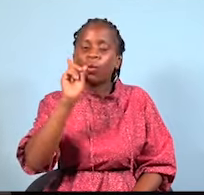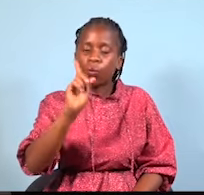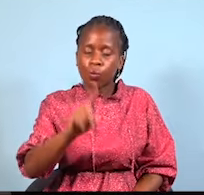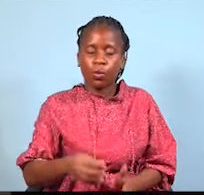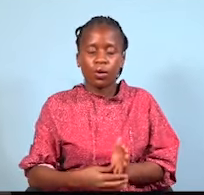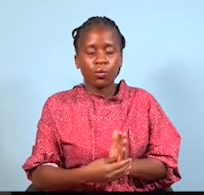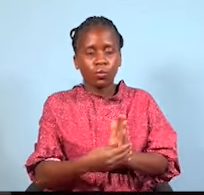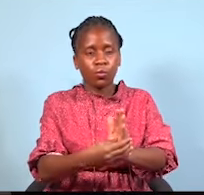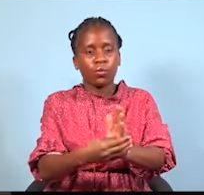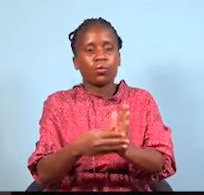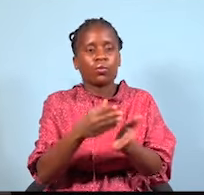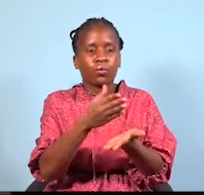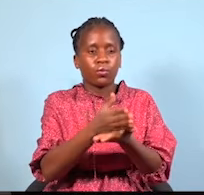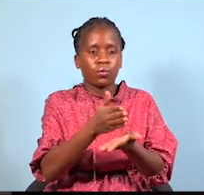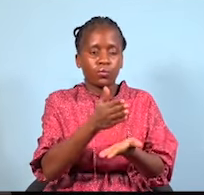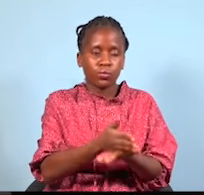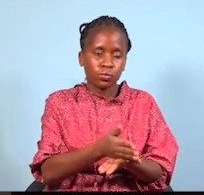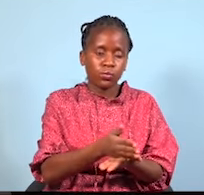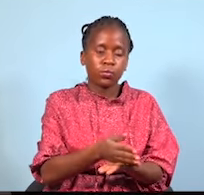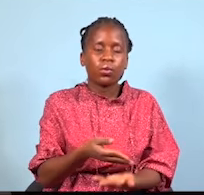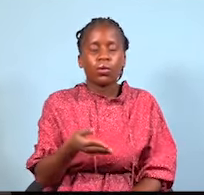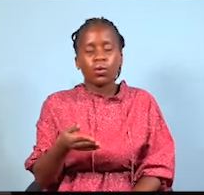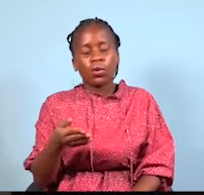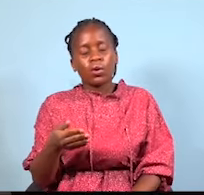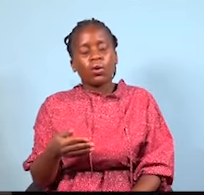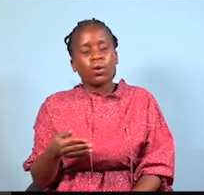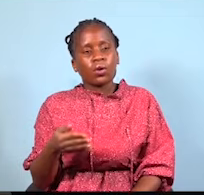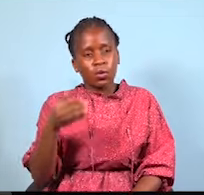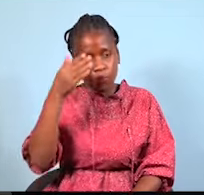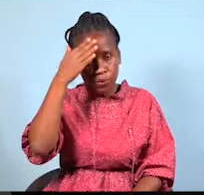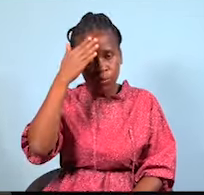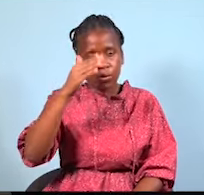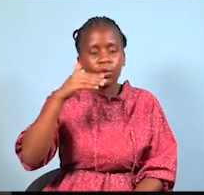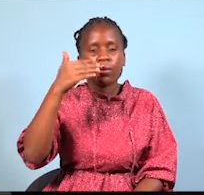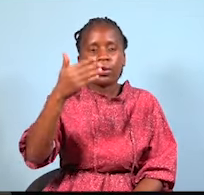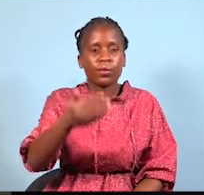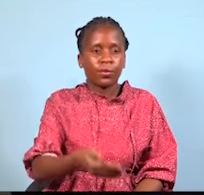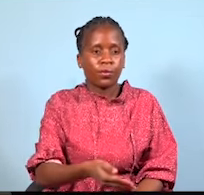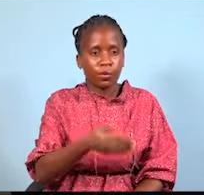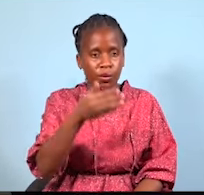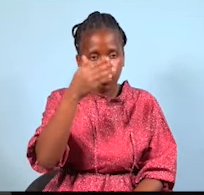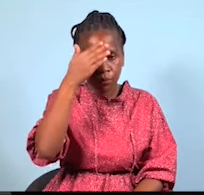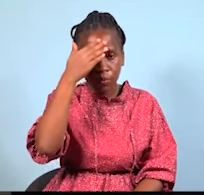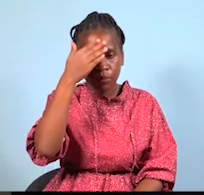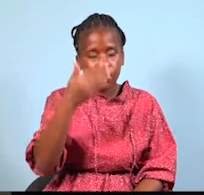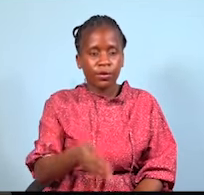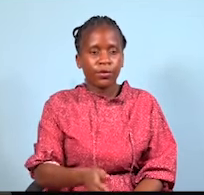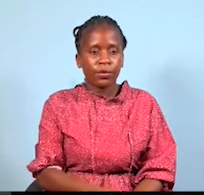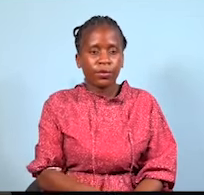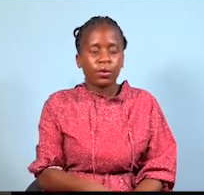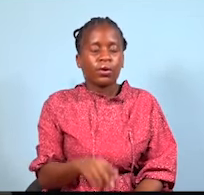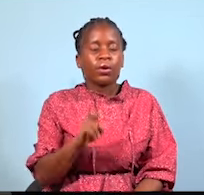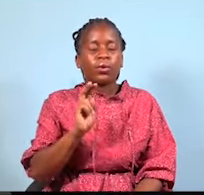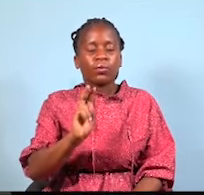Wanaongozwa. Na, watachukua na upendeleo. Unajua nozo, unajua nozo kata semu, uka mkuta mtu.